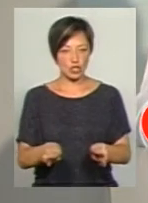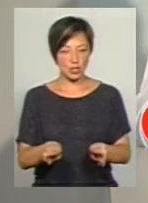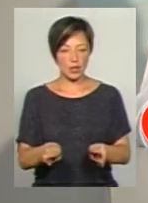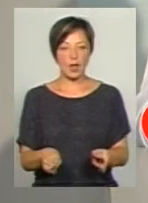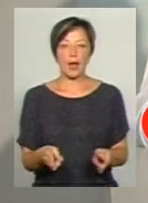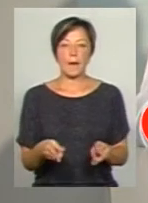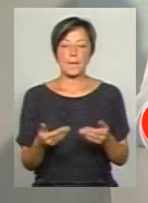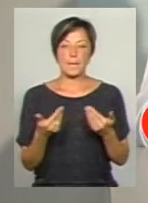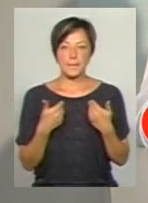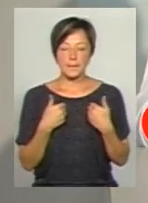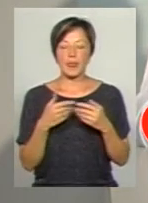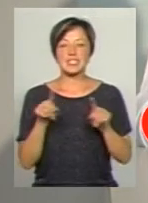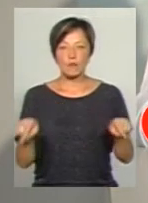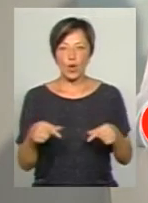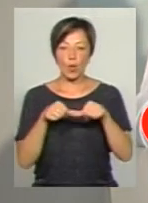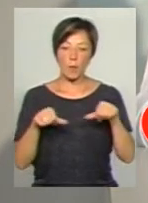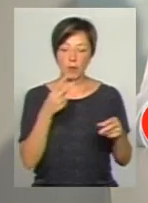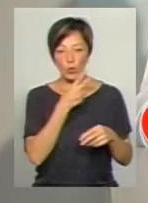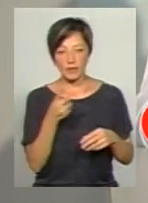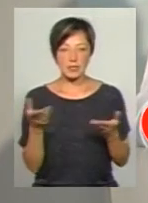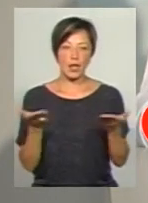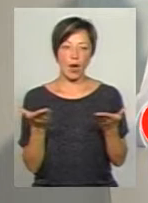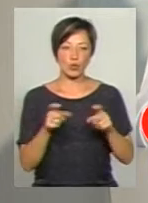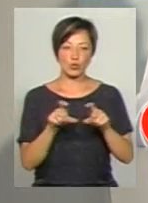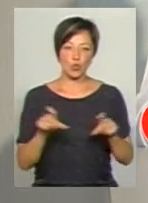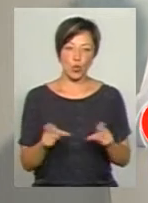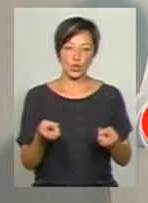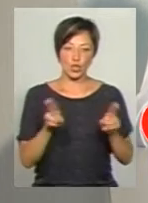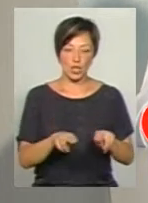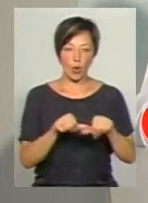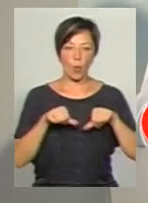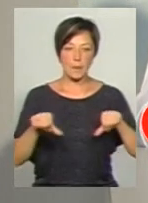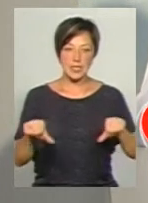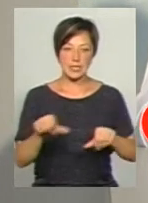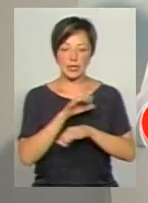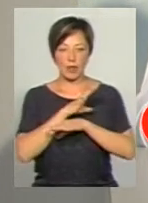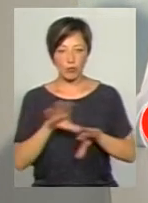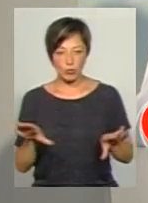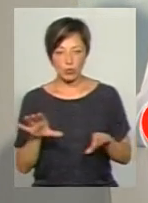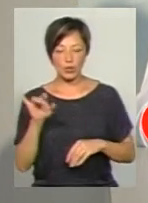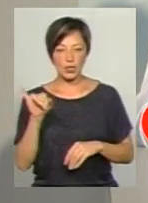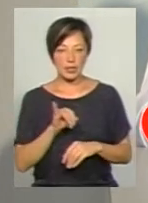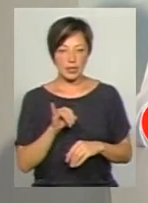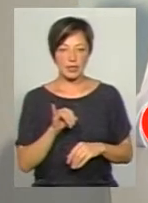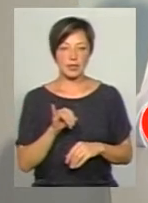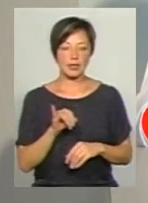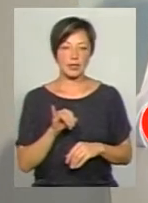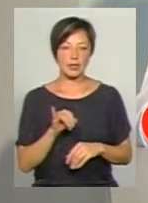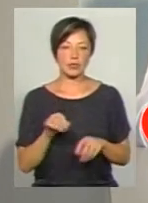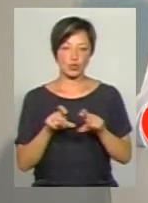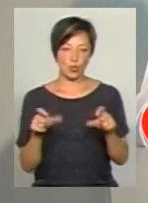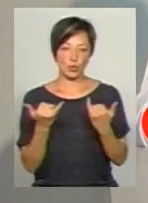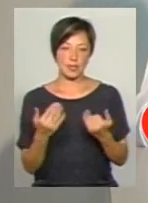Створили комісію, комісія подивилася, яку школу лишити. Комісії не було. І завтра в школах